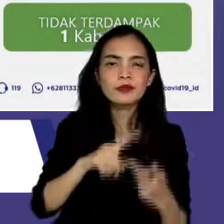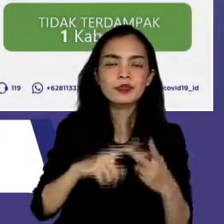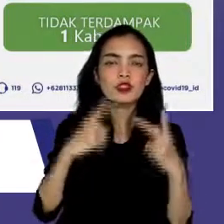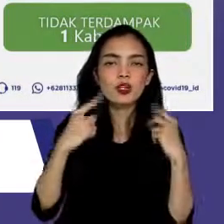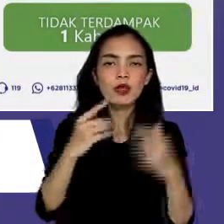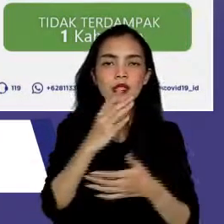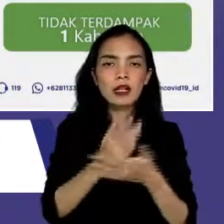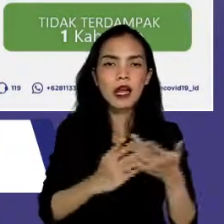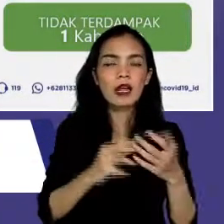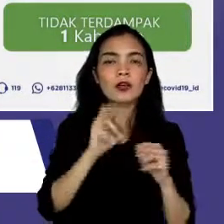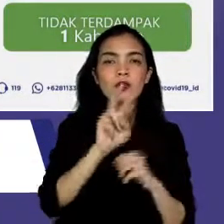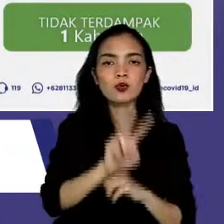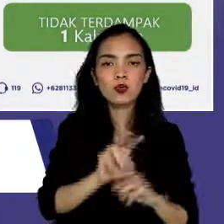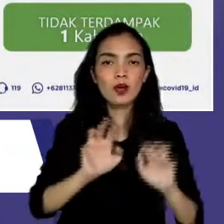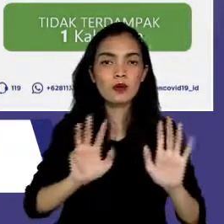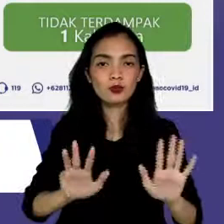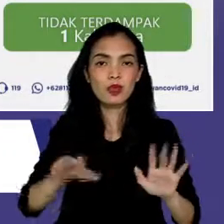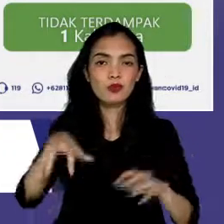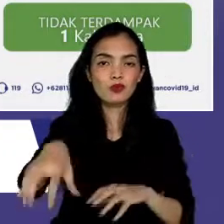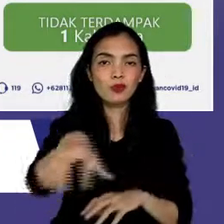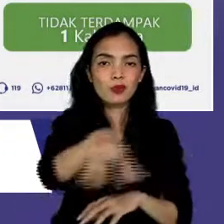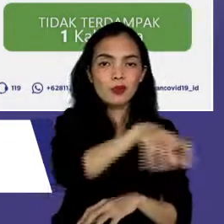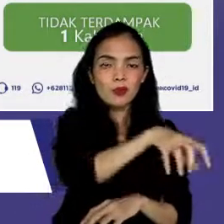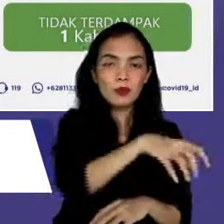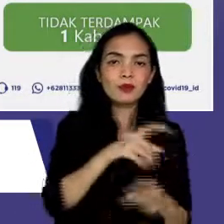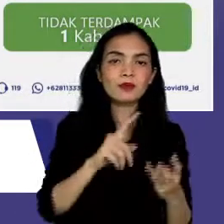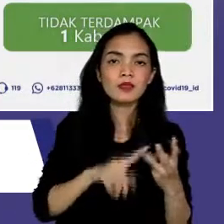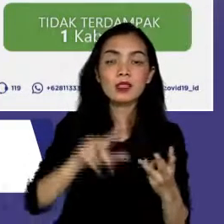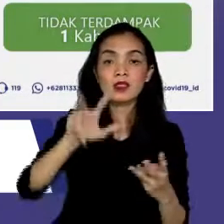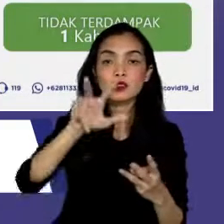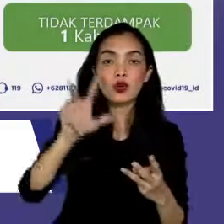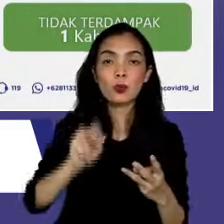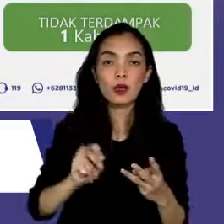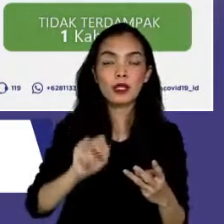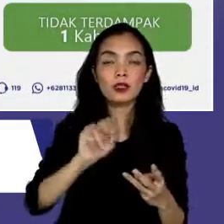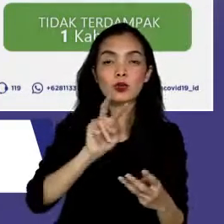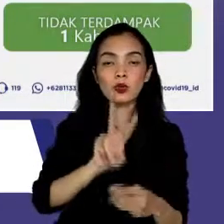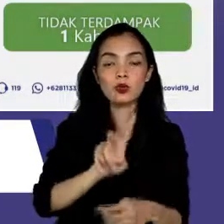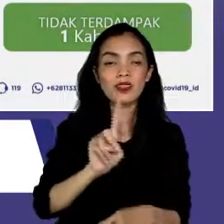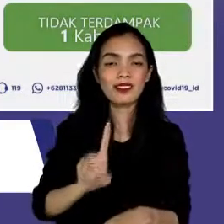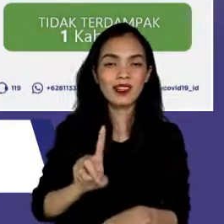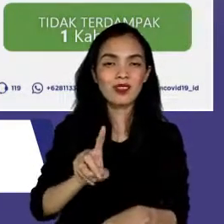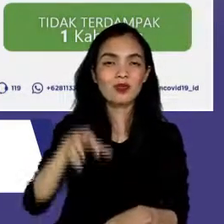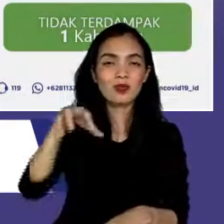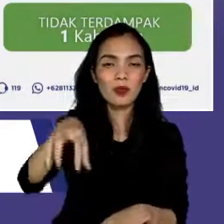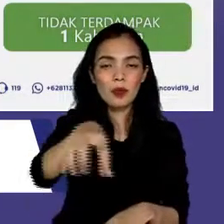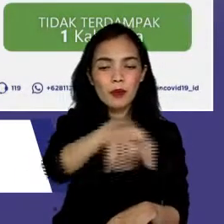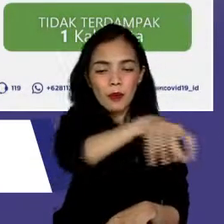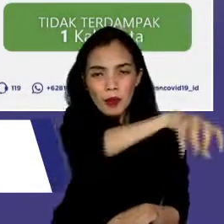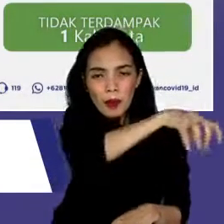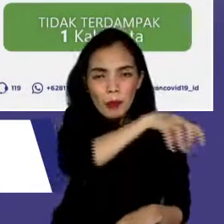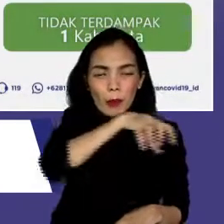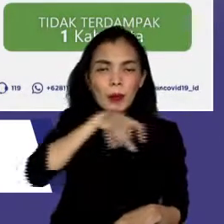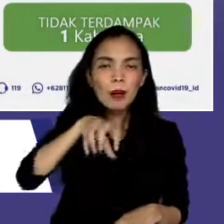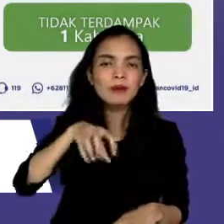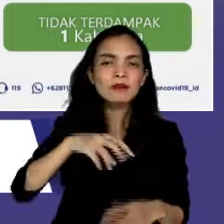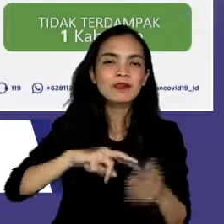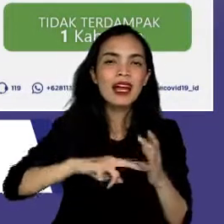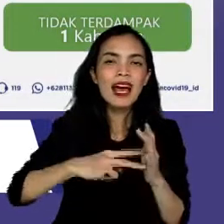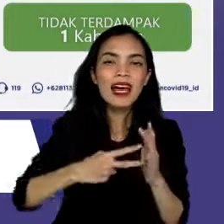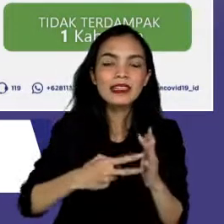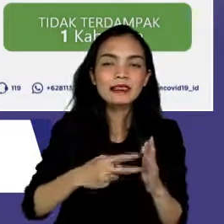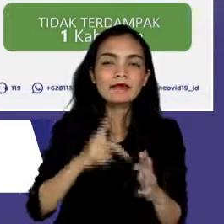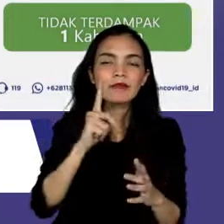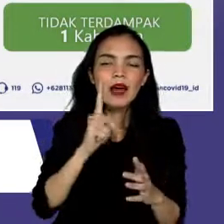Jawa Tengah 29 kabupaten-kota, dan Jawa Barat 21 kabupaten-kota. Untuk itu, perlu